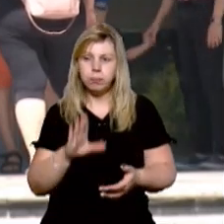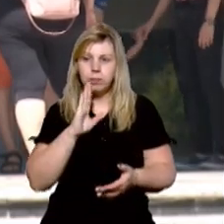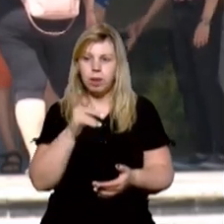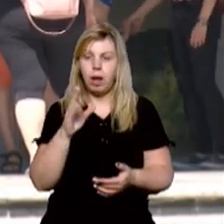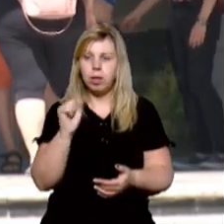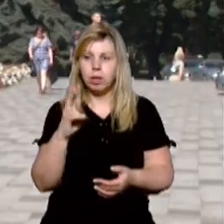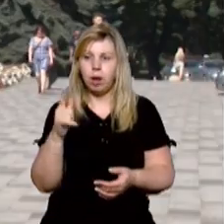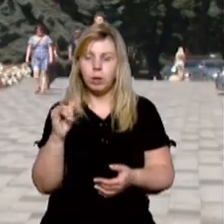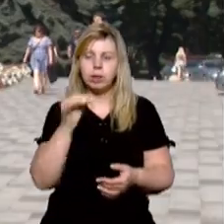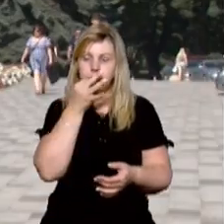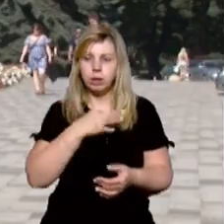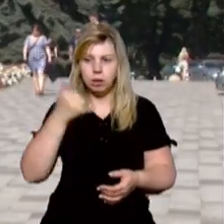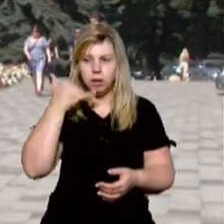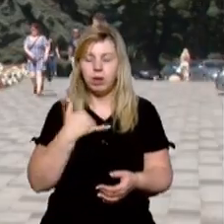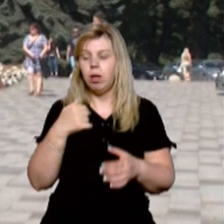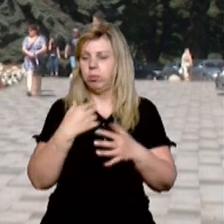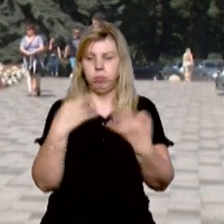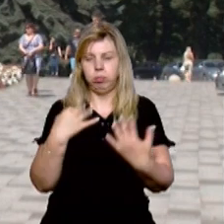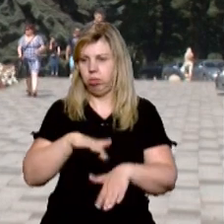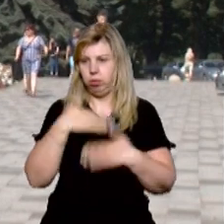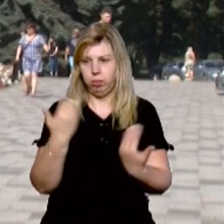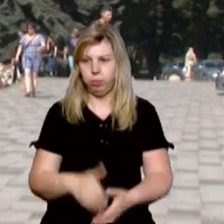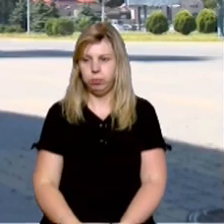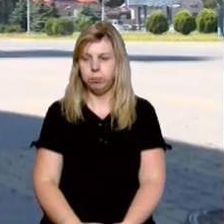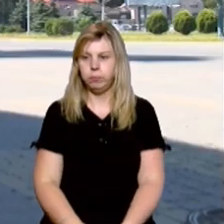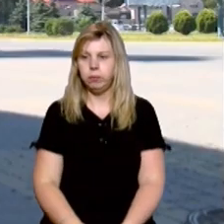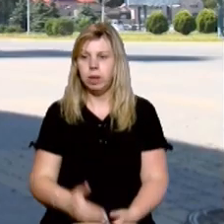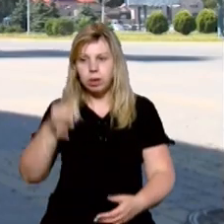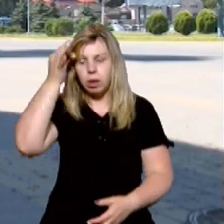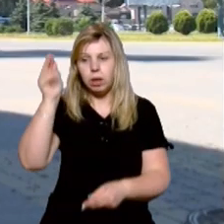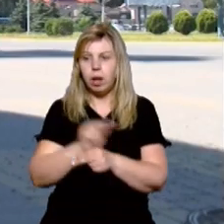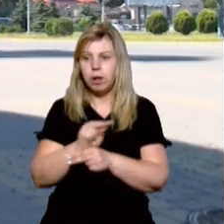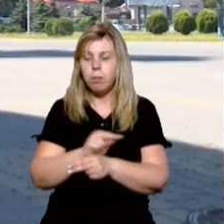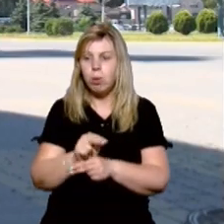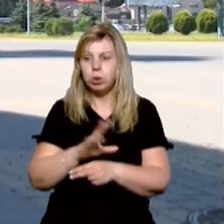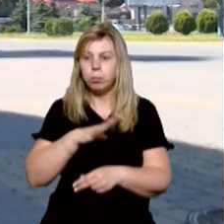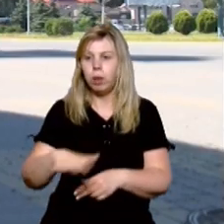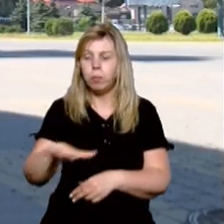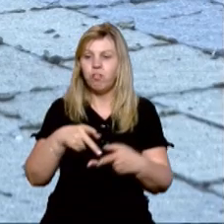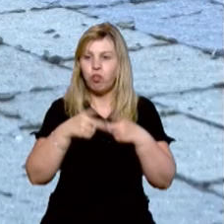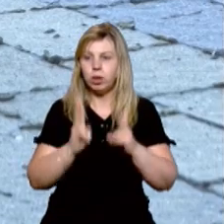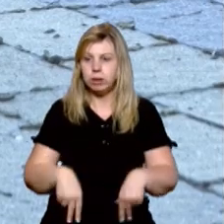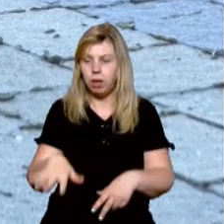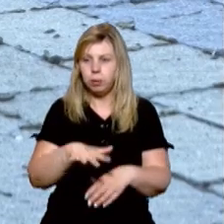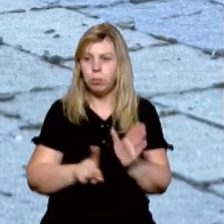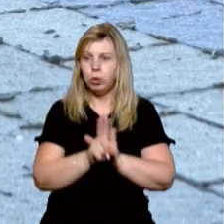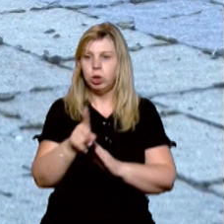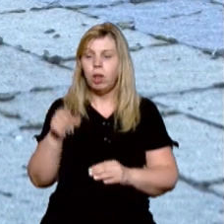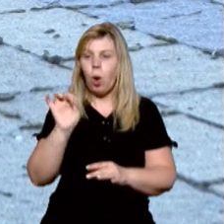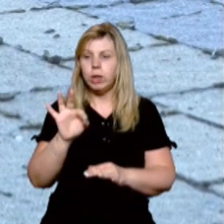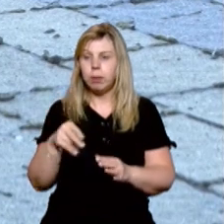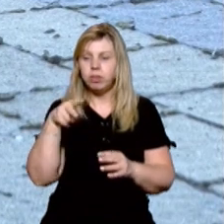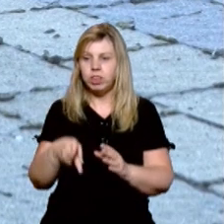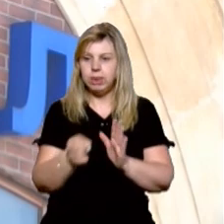Алла Кохан телефоном сказала, ситуацію не коментуватимуть. Нагадаю, ремонтні роботи на площі Георгія Кірпи розпочалися у жовтні